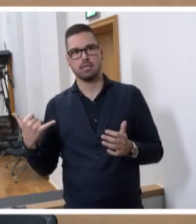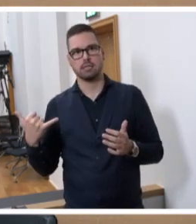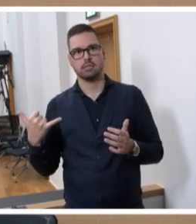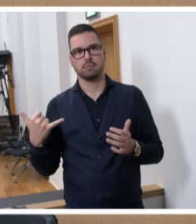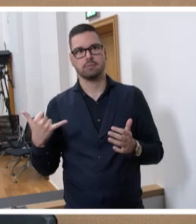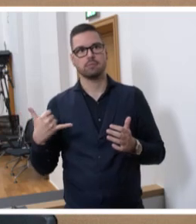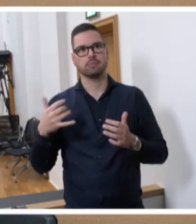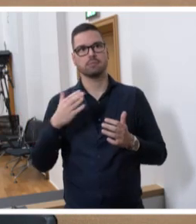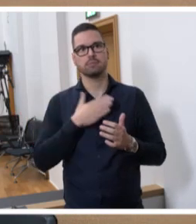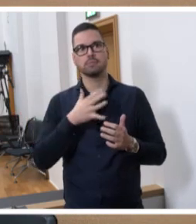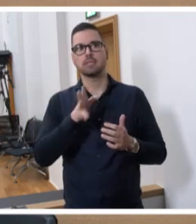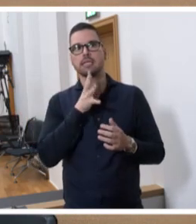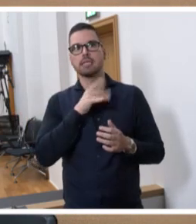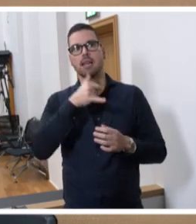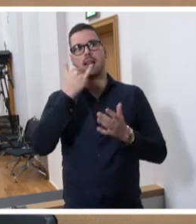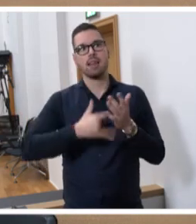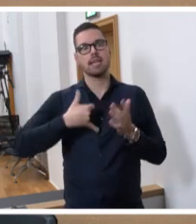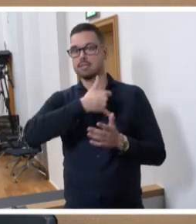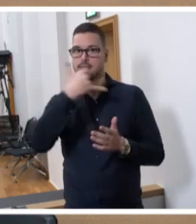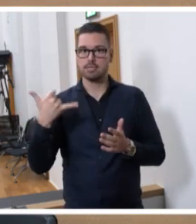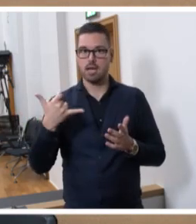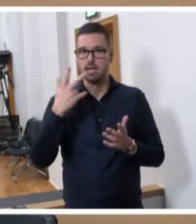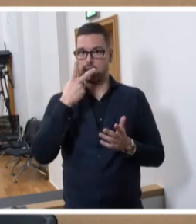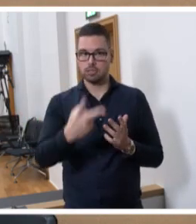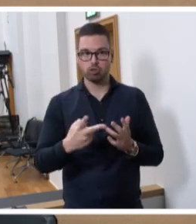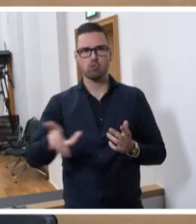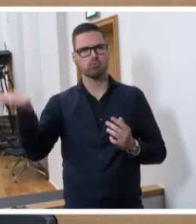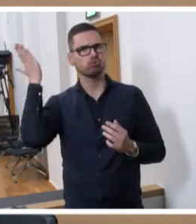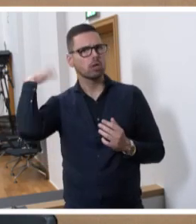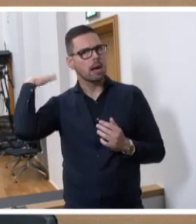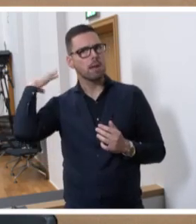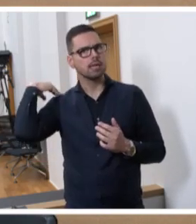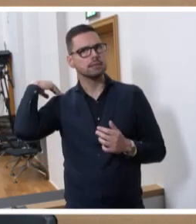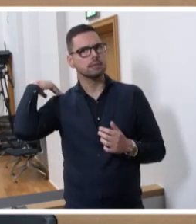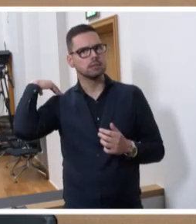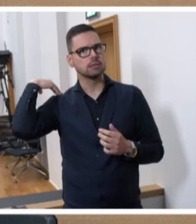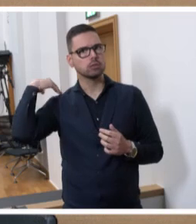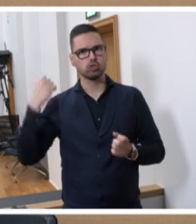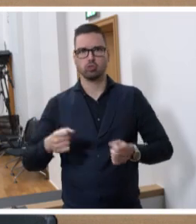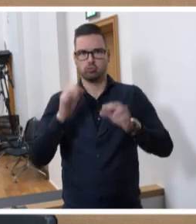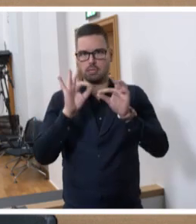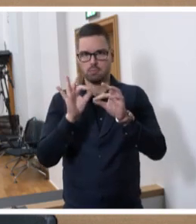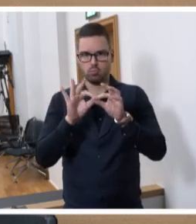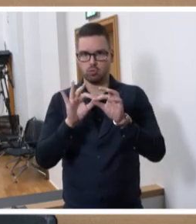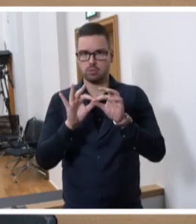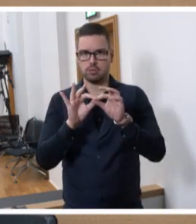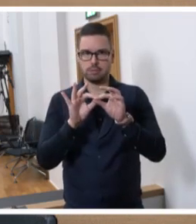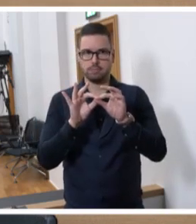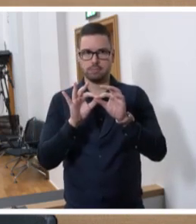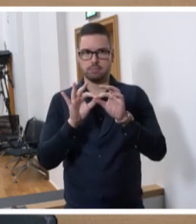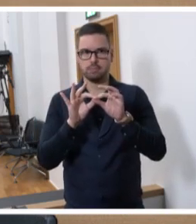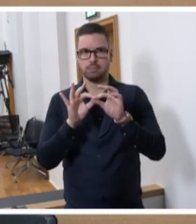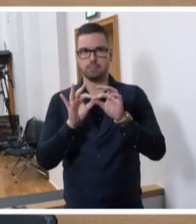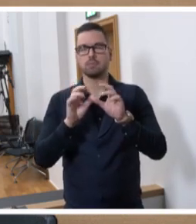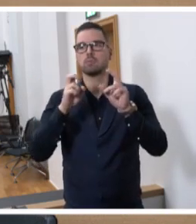habe ich mir die Reden vom letzten Jahr so angeschaut. Damals lag der Schwerpunkt bei der Einbringung des